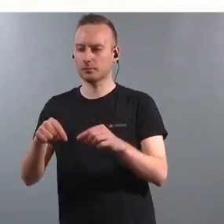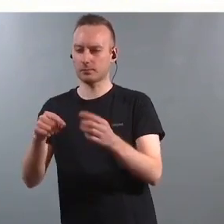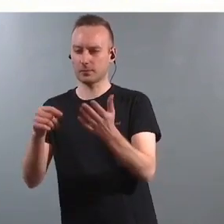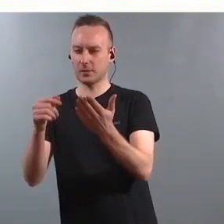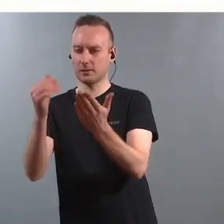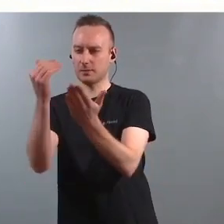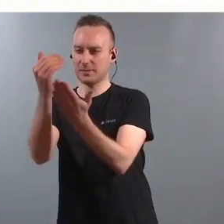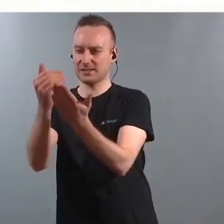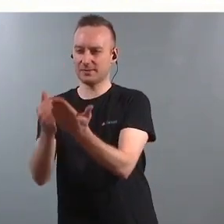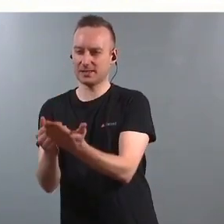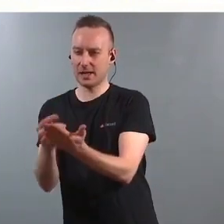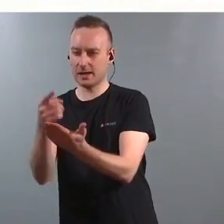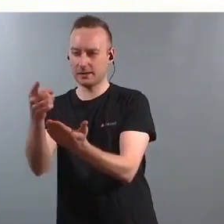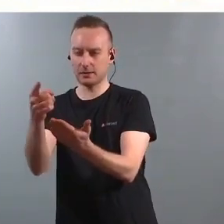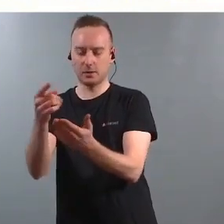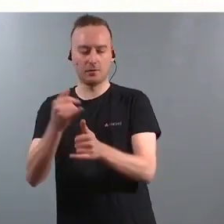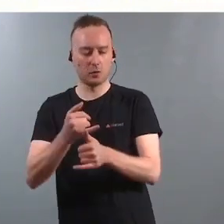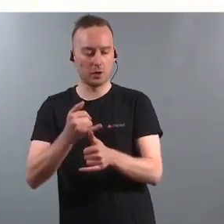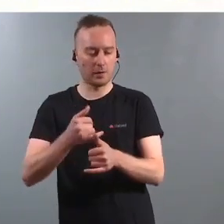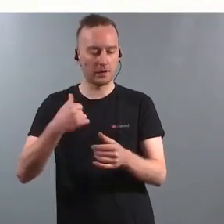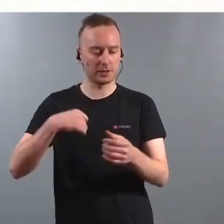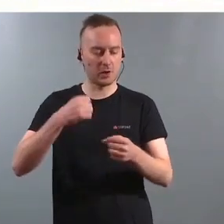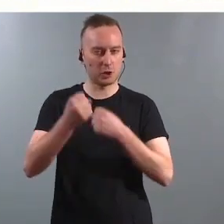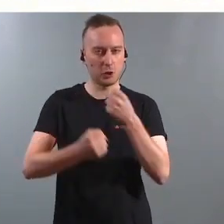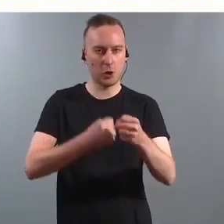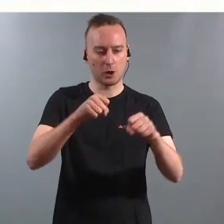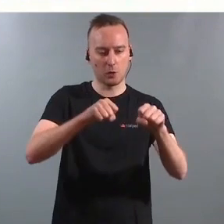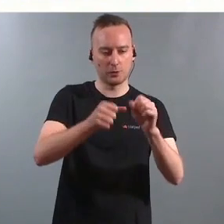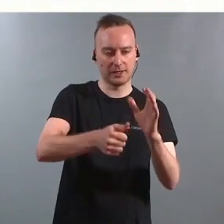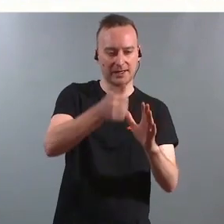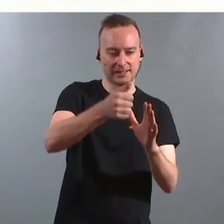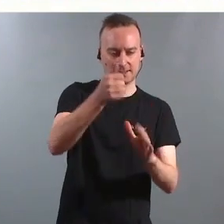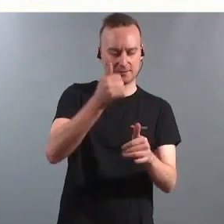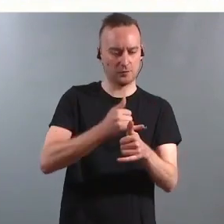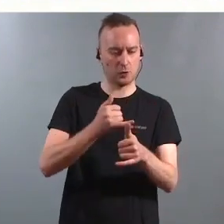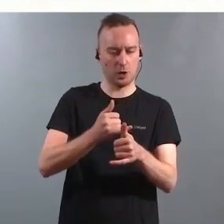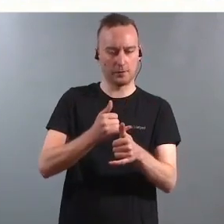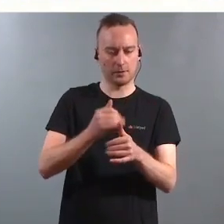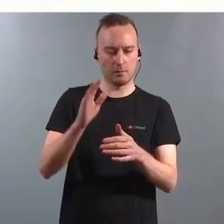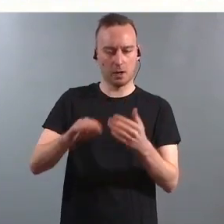ansvarliggjøre kommuneledelsen i forhold til hvordan det ser ut i barnevernstjenesten.